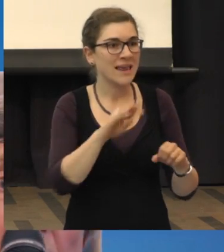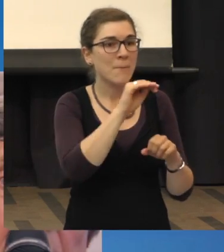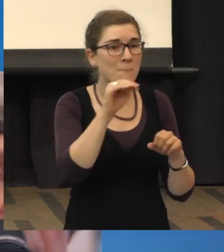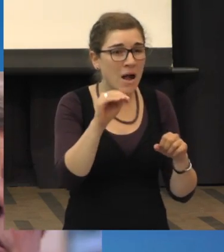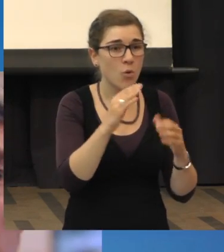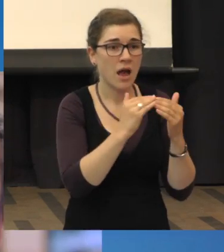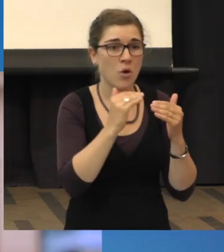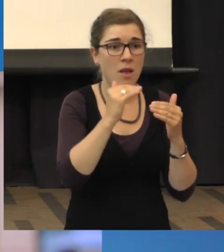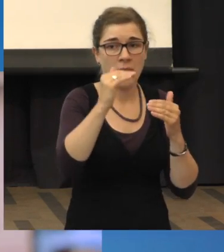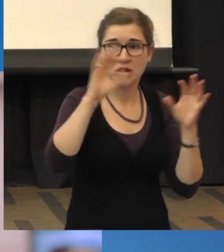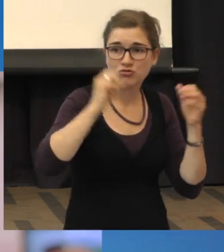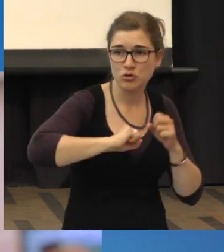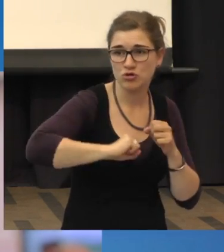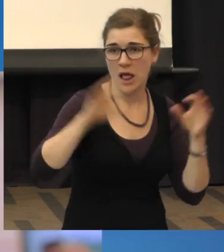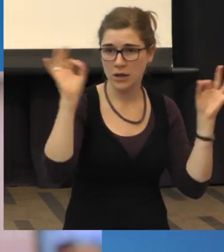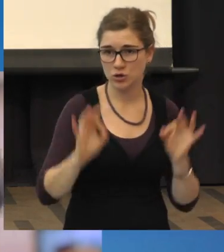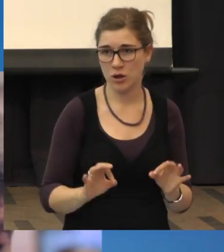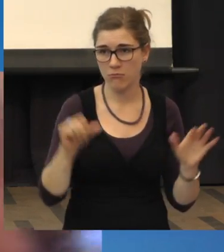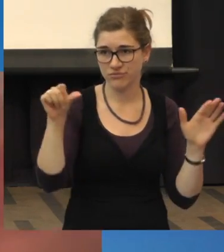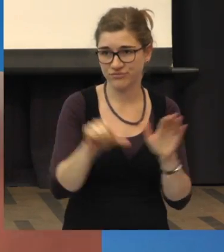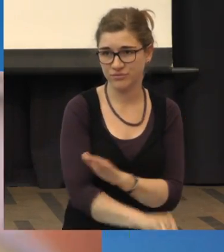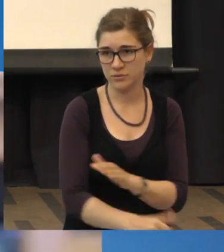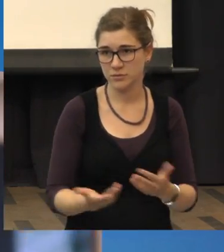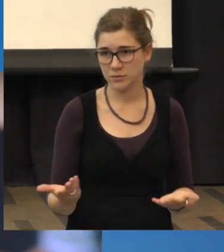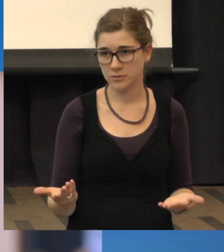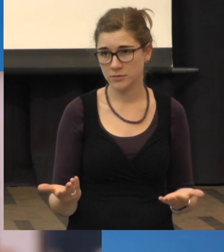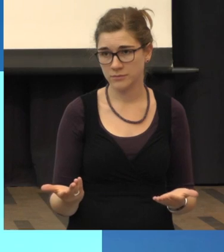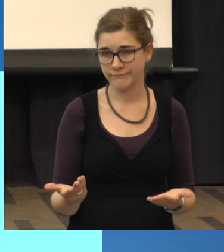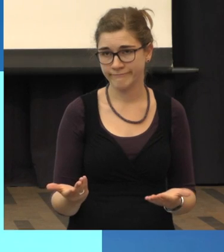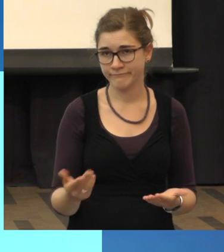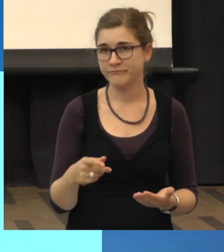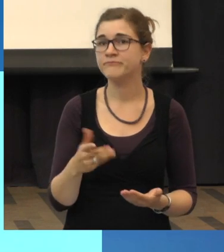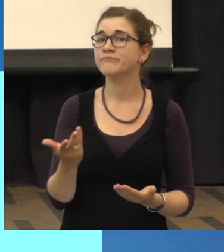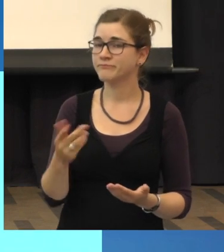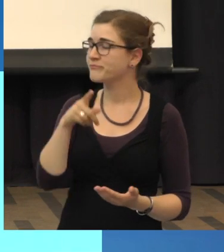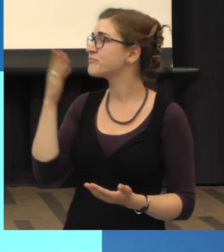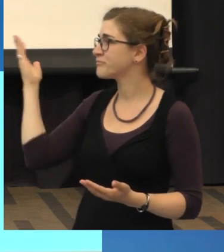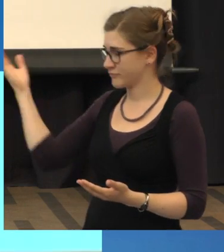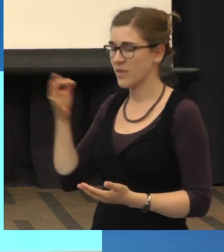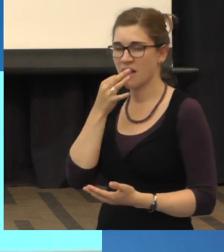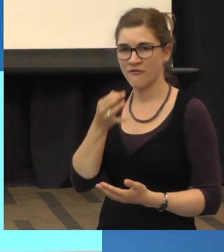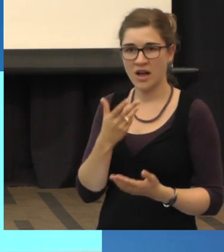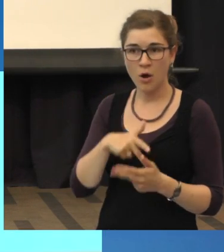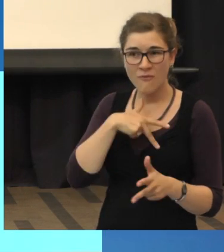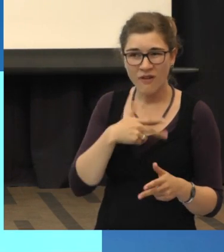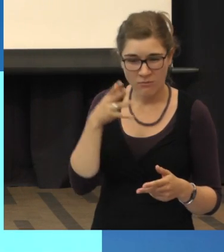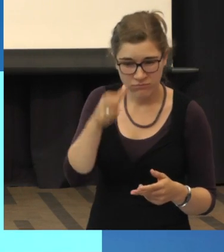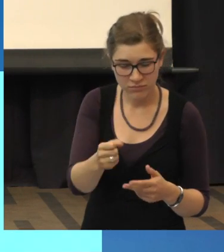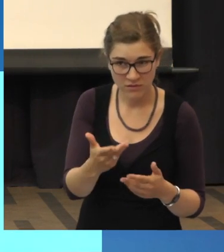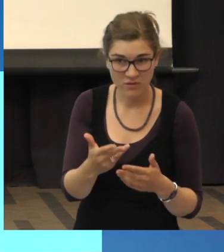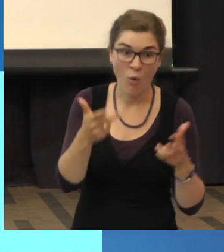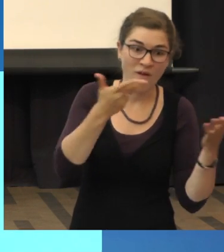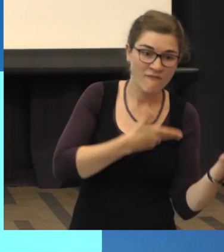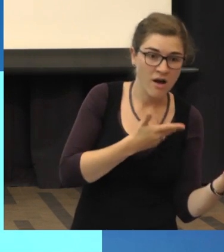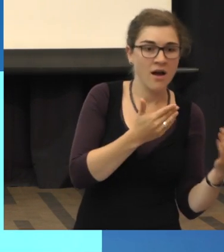So, Herr Kocketsch, Herr Professor, vielen Dank, ja. Also zu der Frage, ob man jetzt feststellen kann, ist es jetzt der